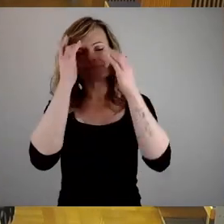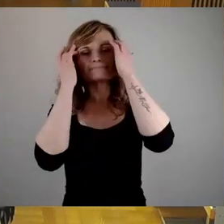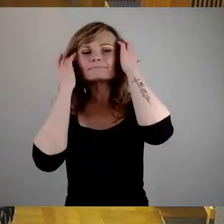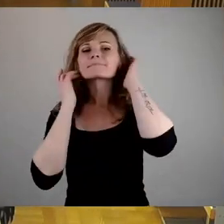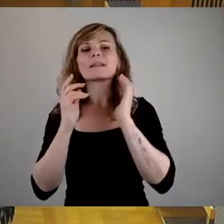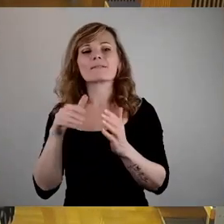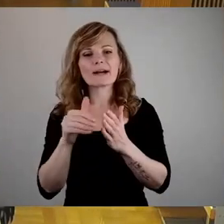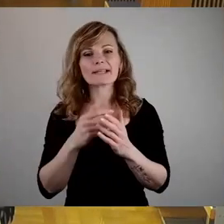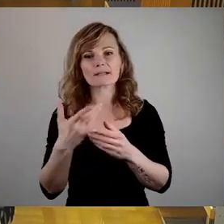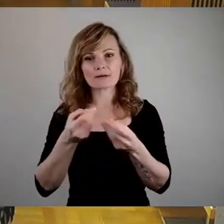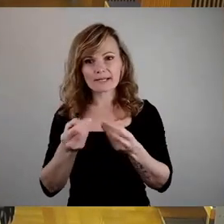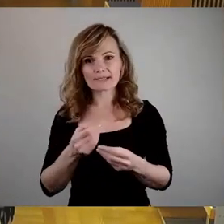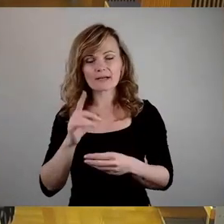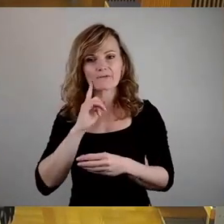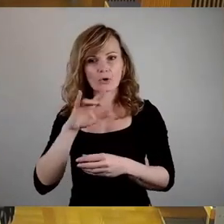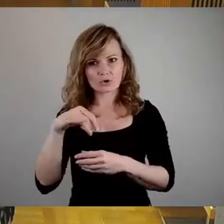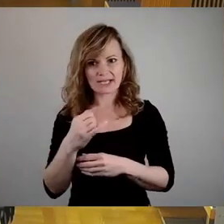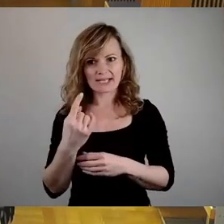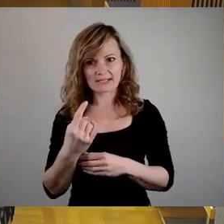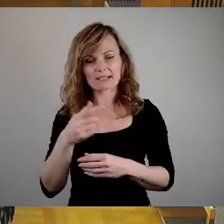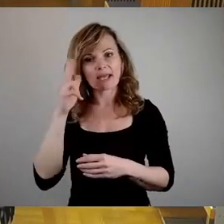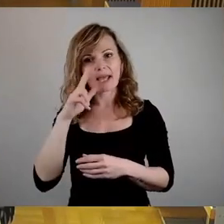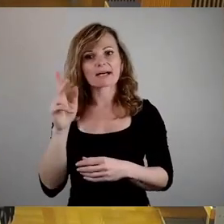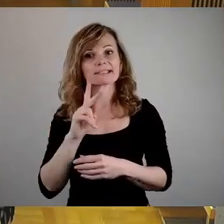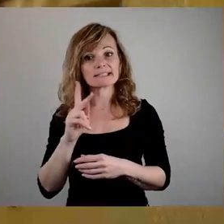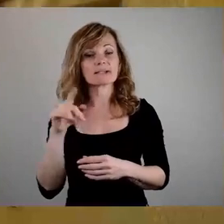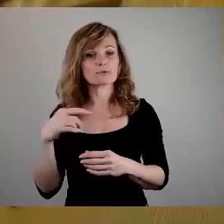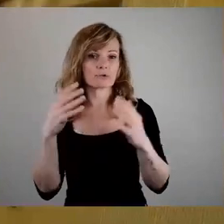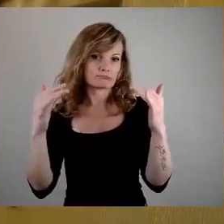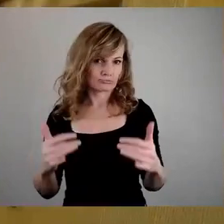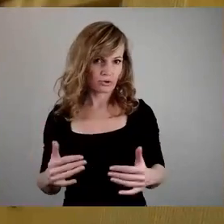Frau Scharnetzki, Herr Kießling und dann geht das so weiter.